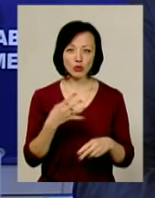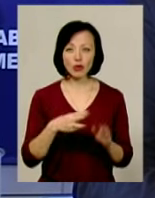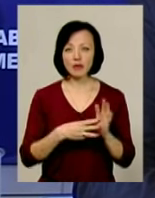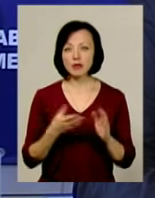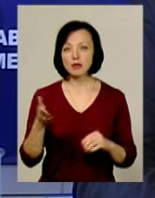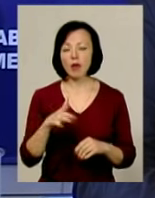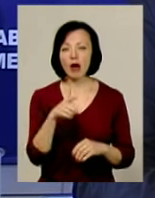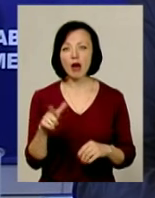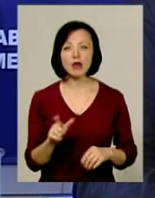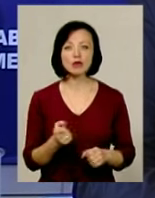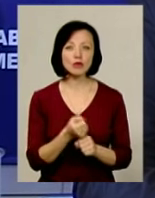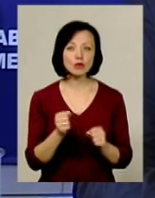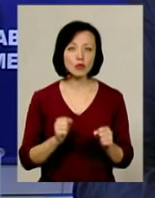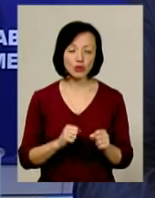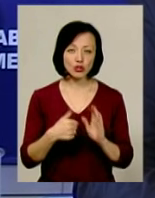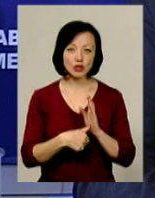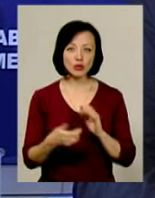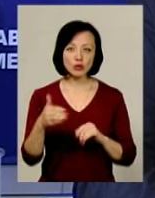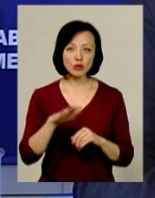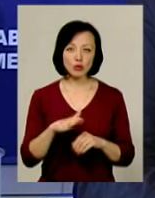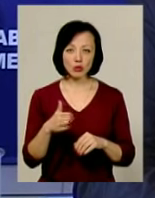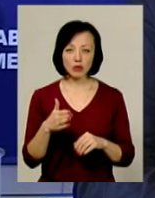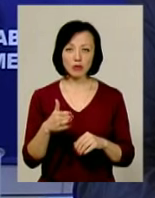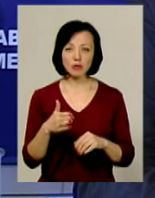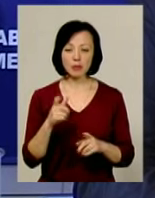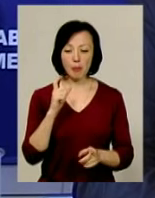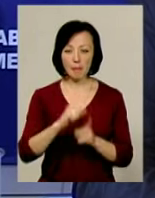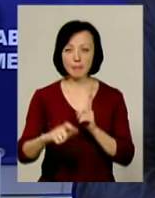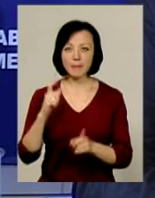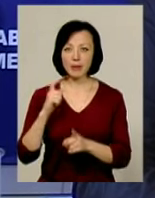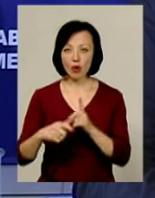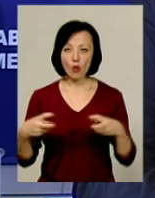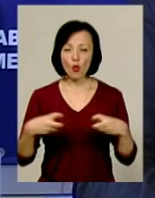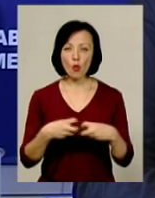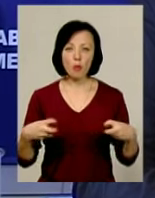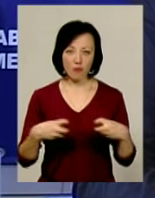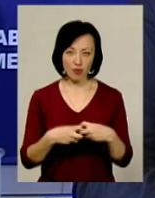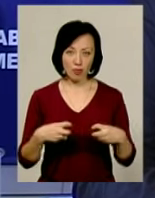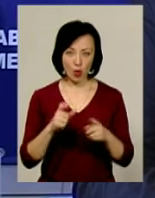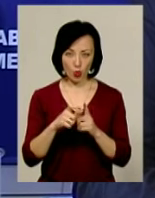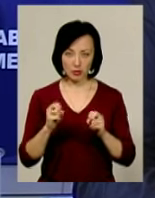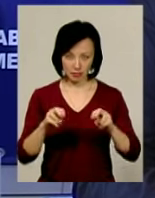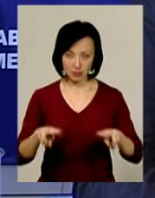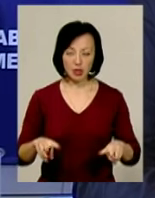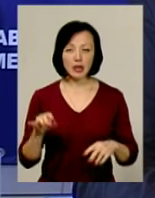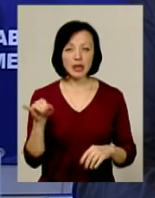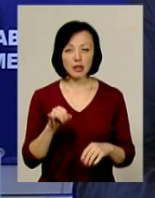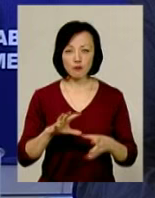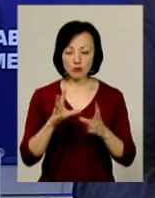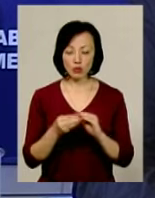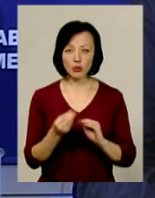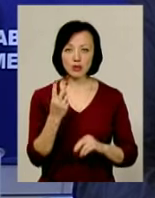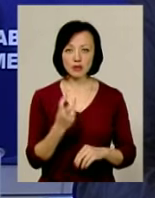одиниць газової зброї, 6 одиниць пристроїв для відстрілу патронів, спорядженими гумовими кулями, і всього